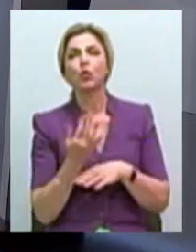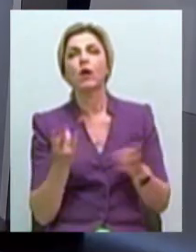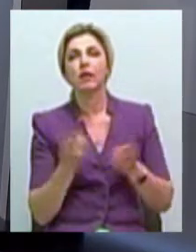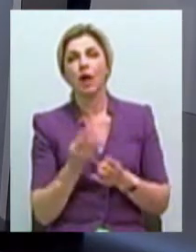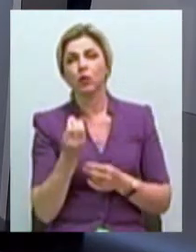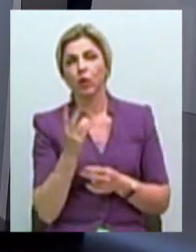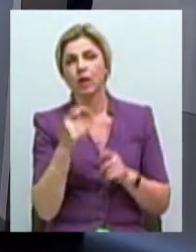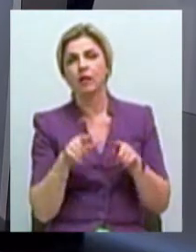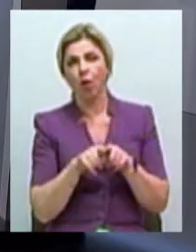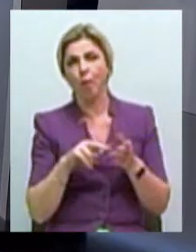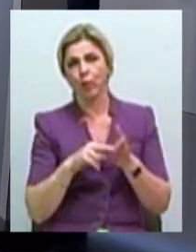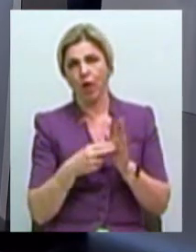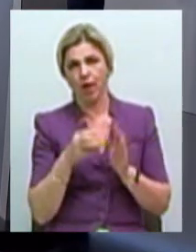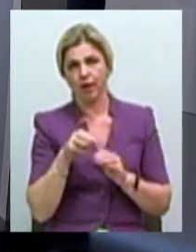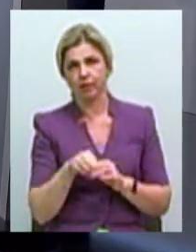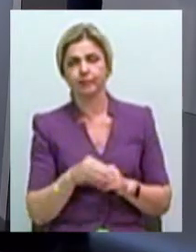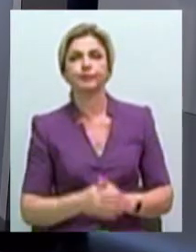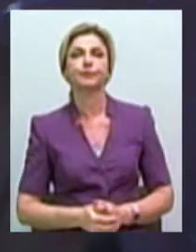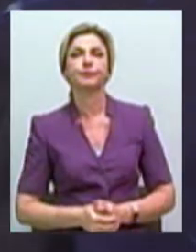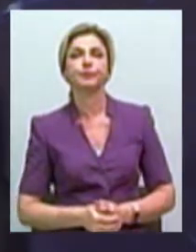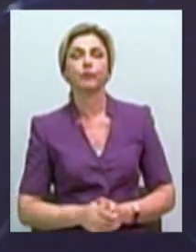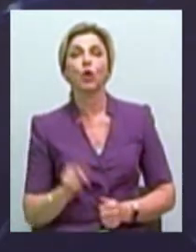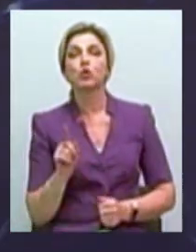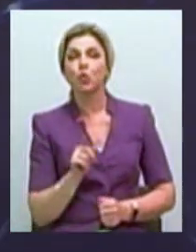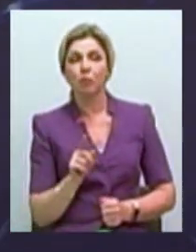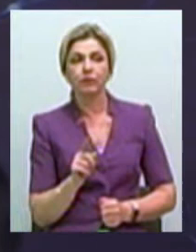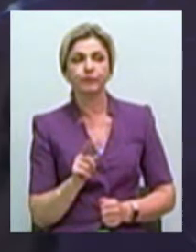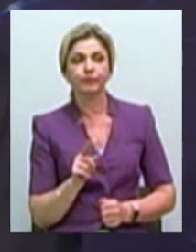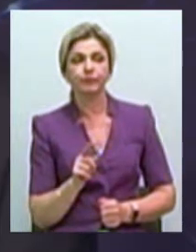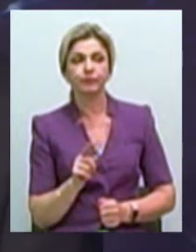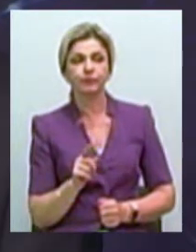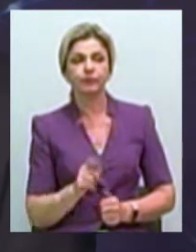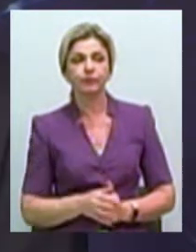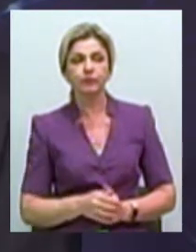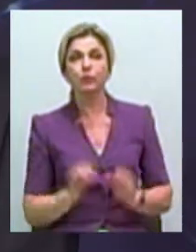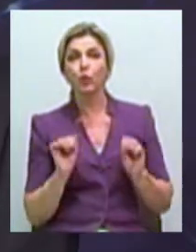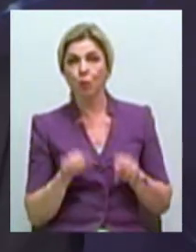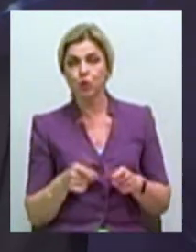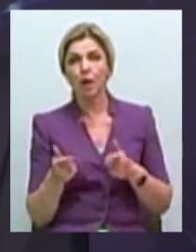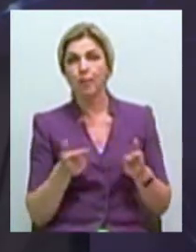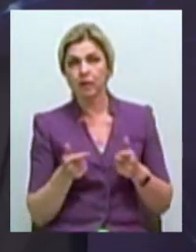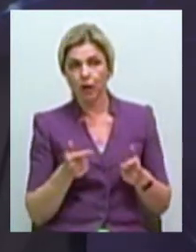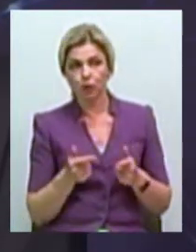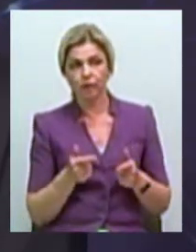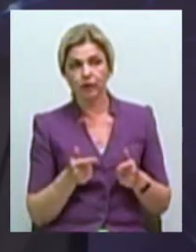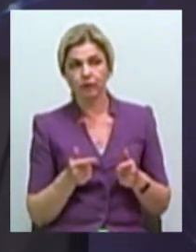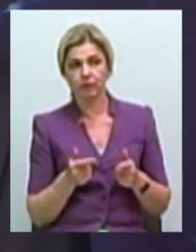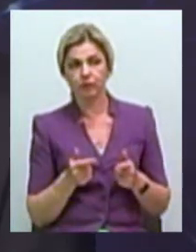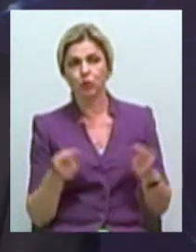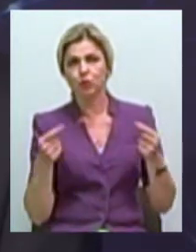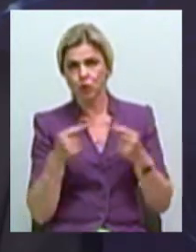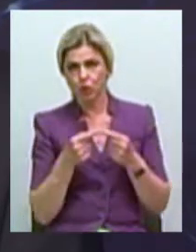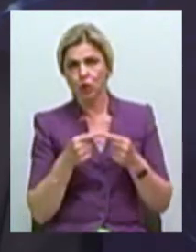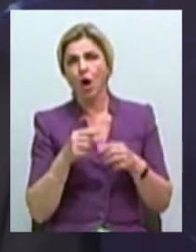грошей на такий проєкт? Для того, щоб можна було підготовити чітку